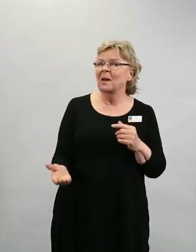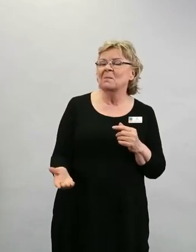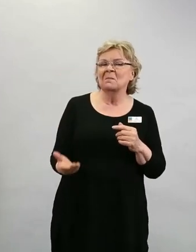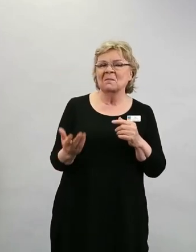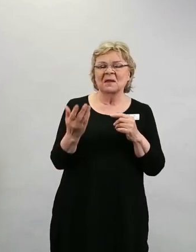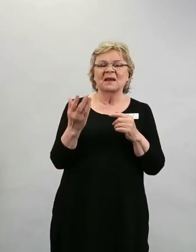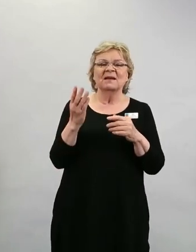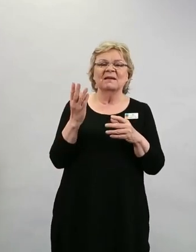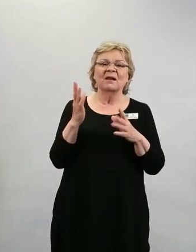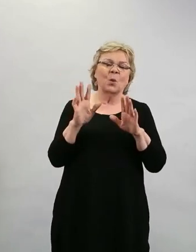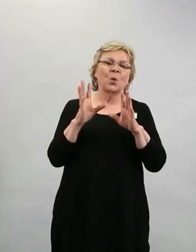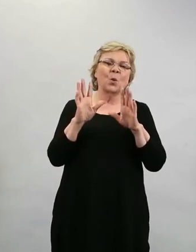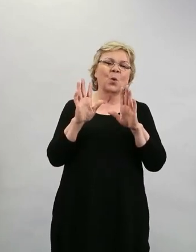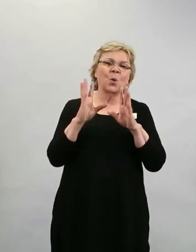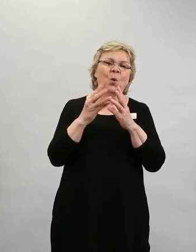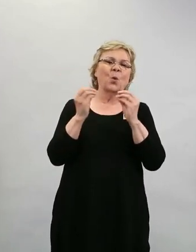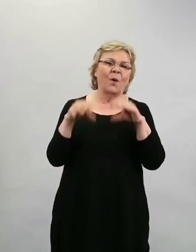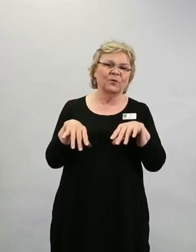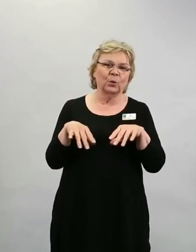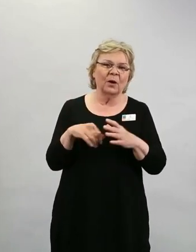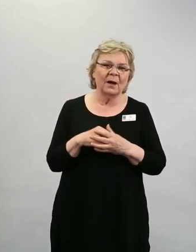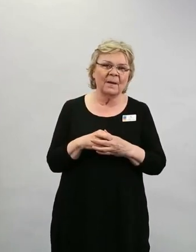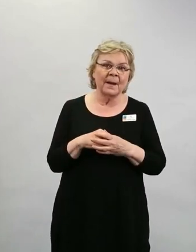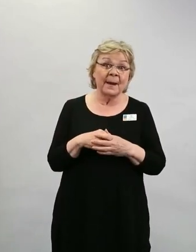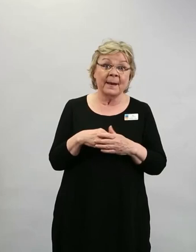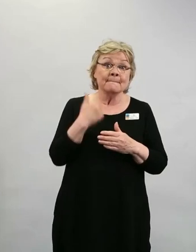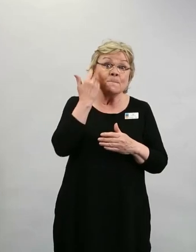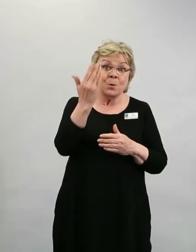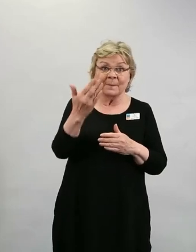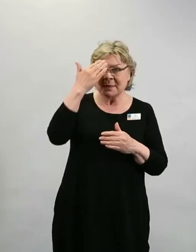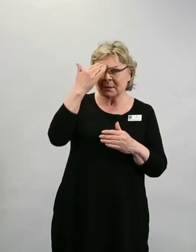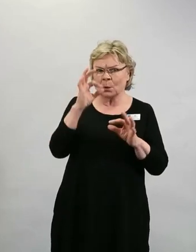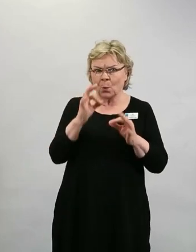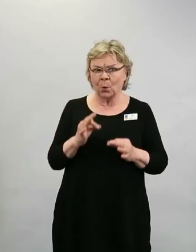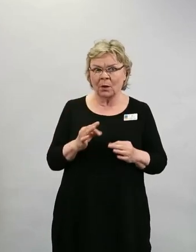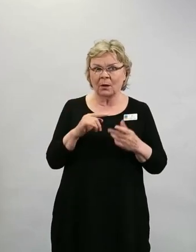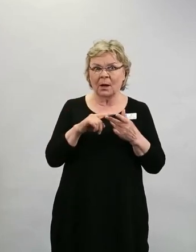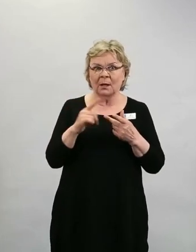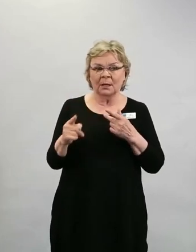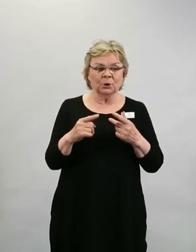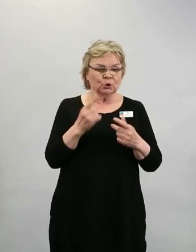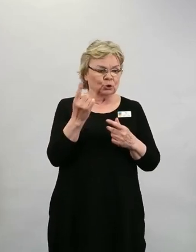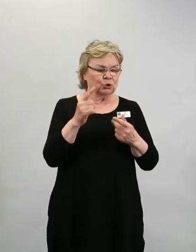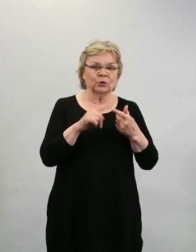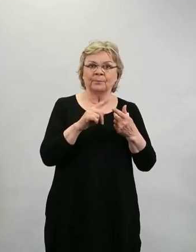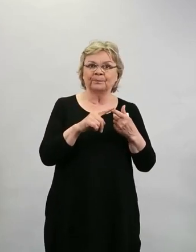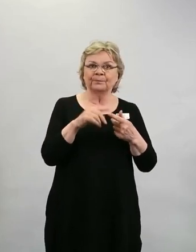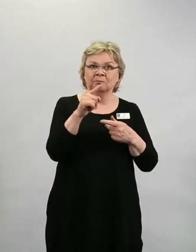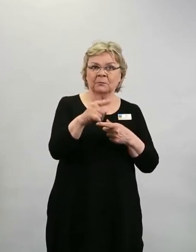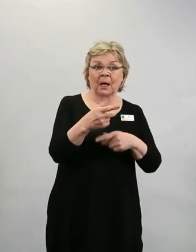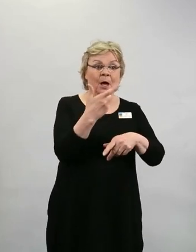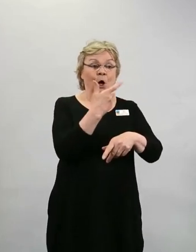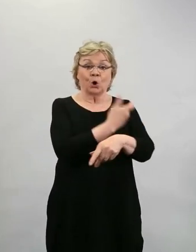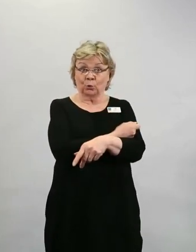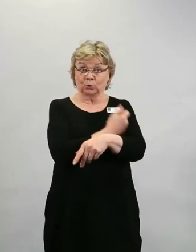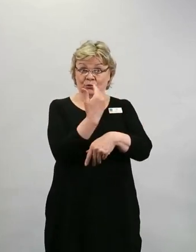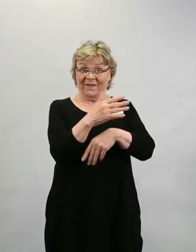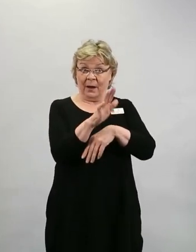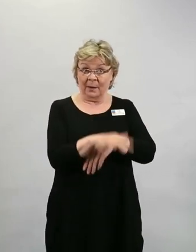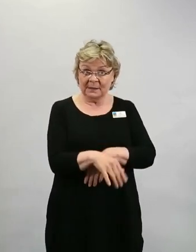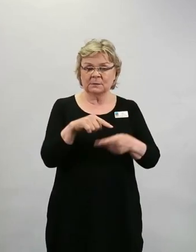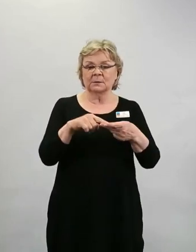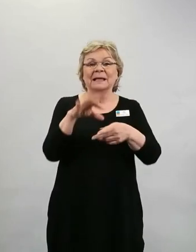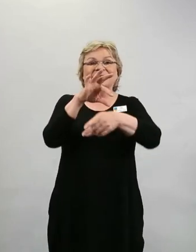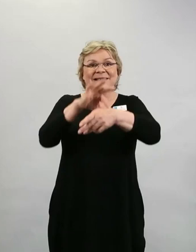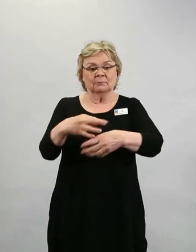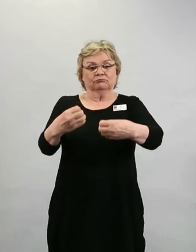tarpeeksi tietoa siitä, kuinka hyvän suojan antaa tämmöinen kombinaatio, että tauti ja rokote. Mutta tässä